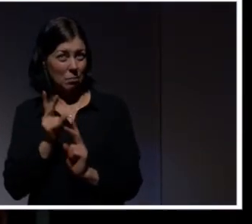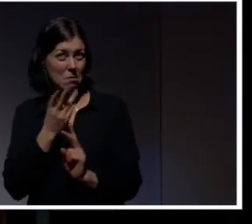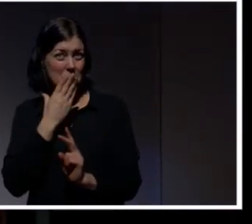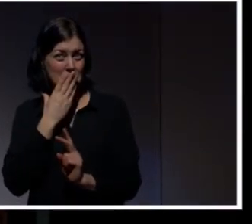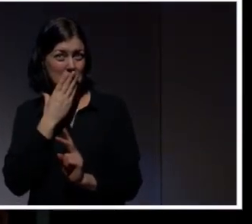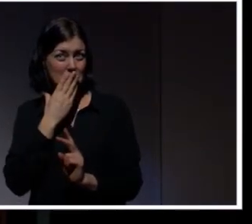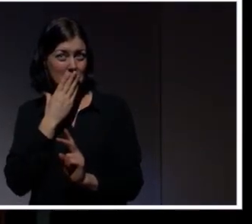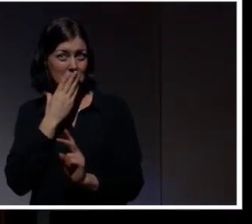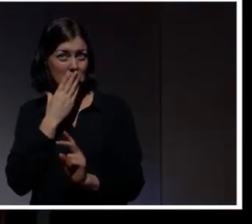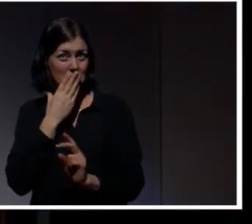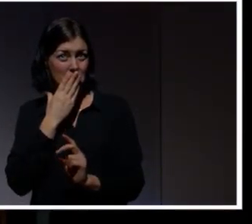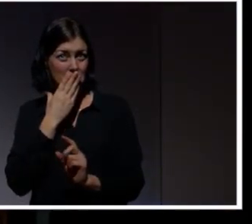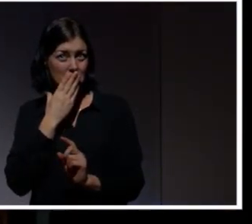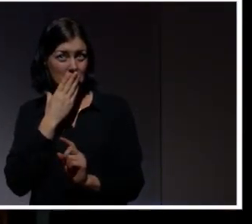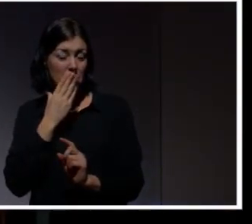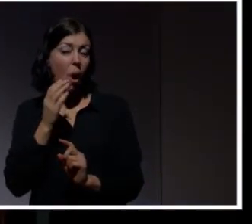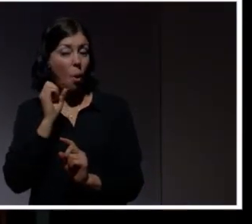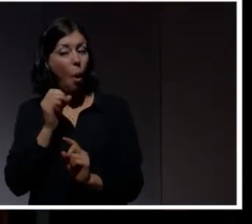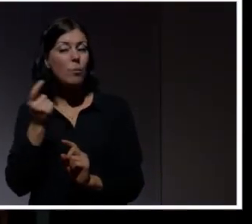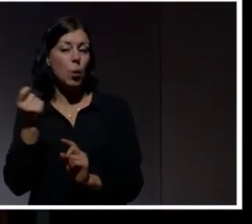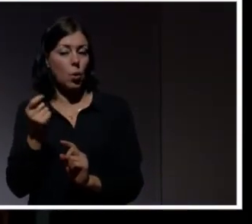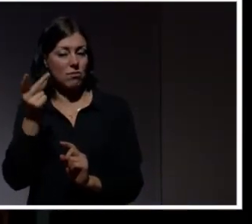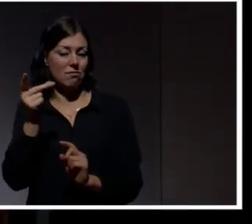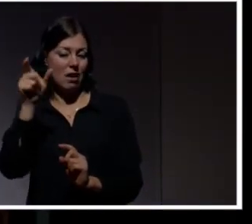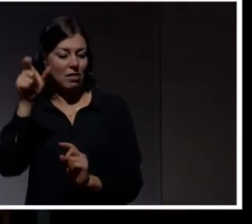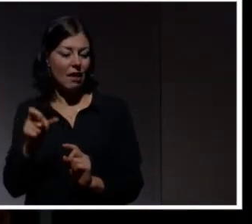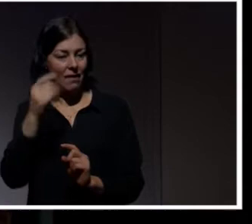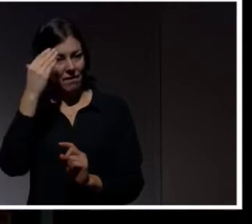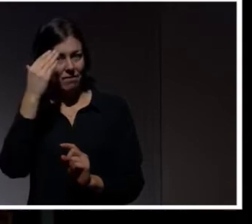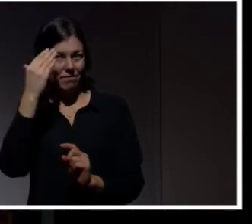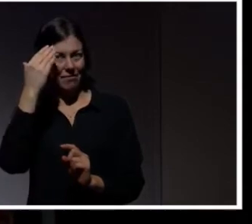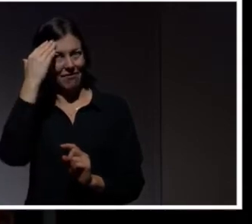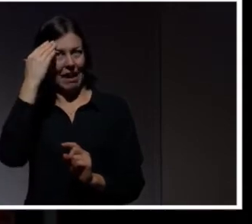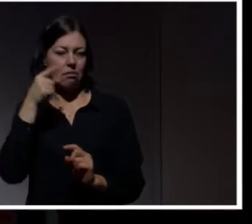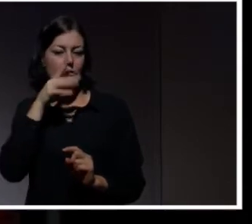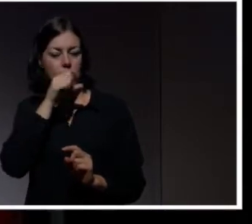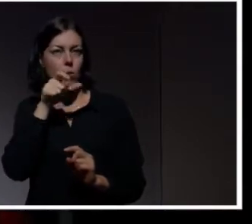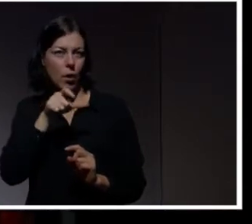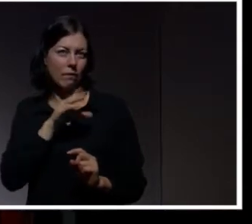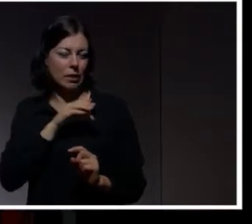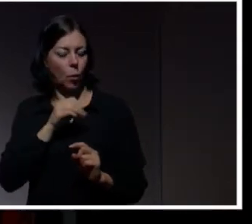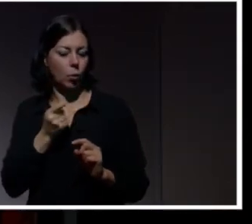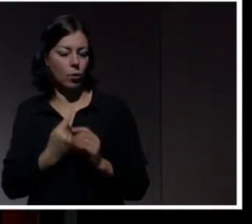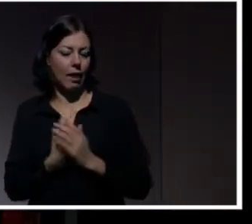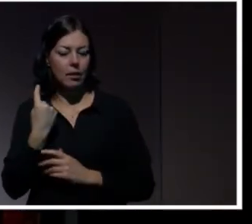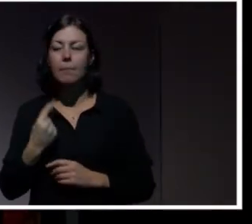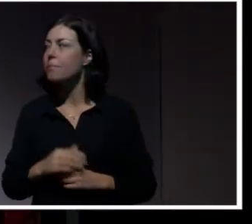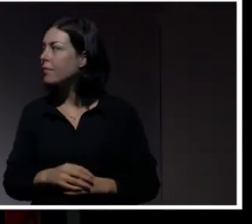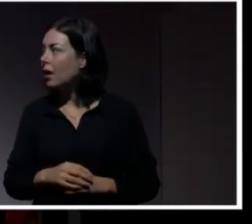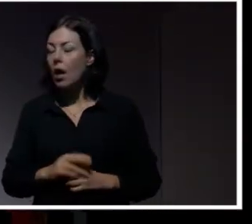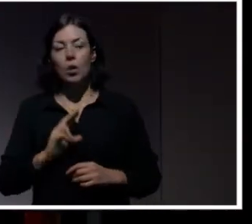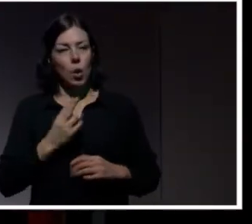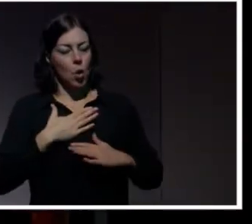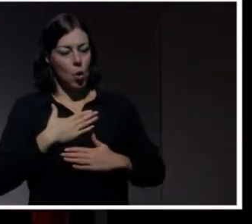här lösenordet finns. Det är också bra. Utefall att något skulle hända. Ja. Det är svårt, men det är inte olösligt. är vad jag tar med mig. Jag är mycket mindre